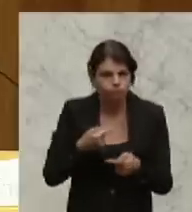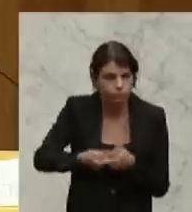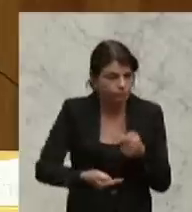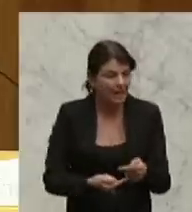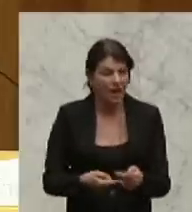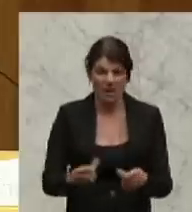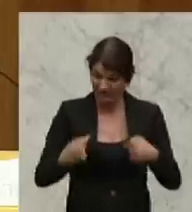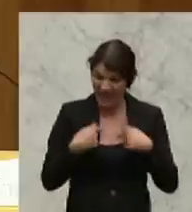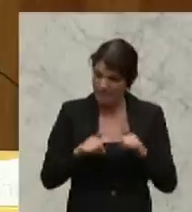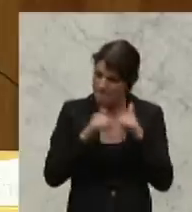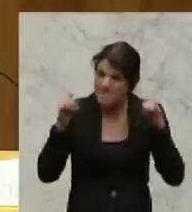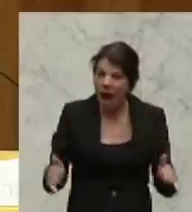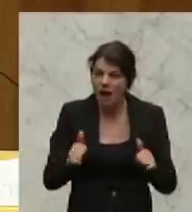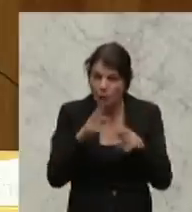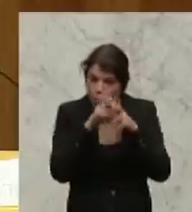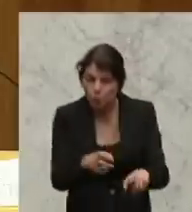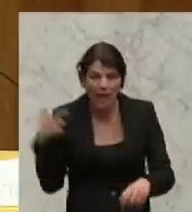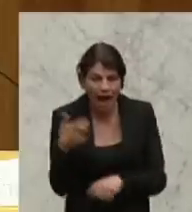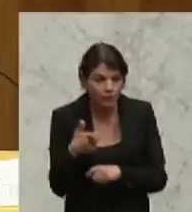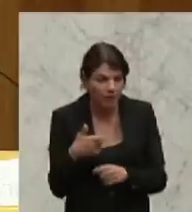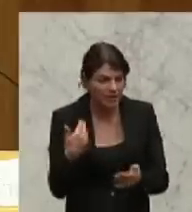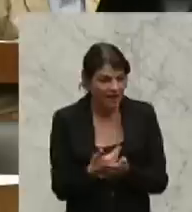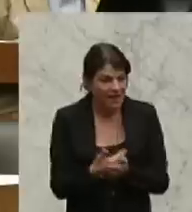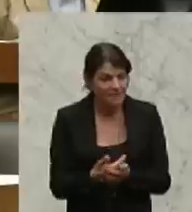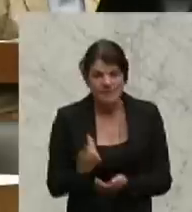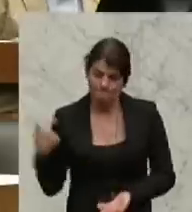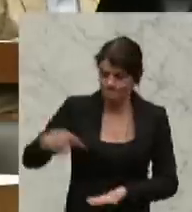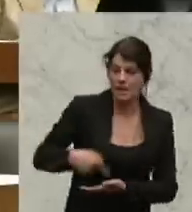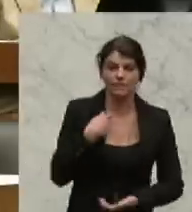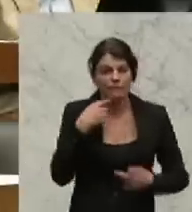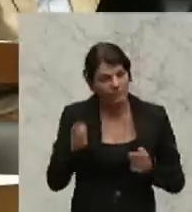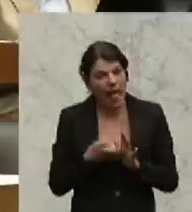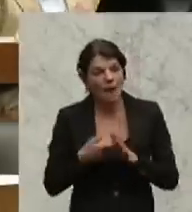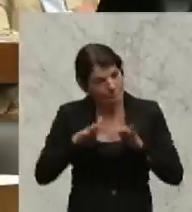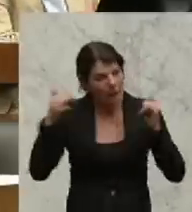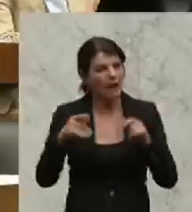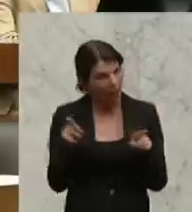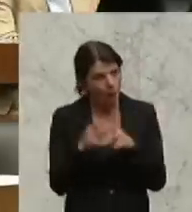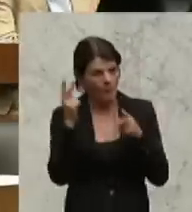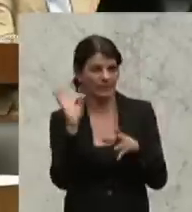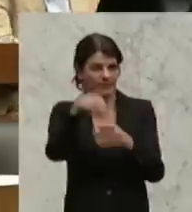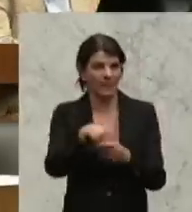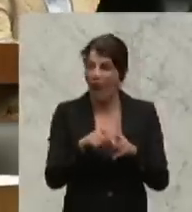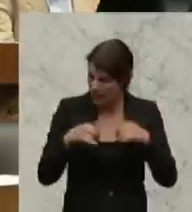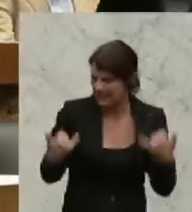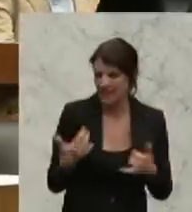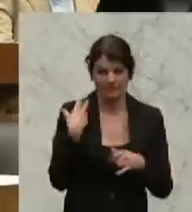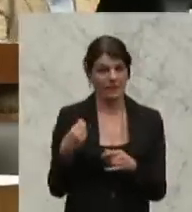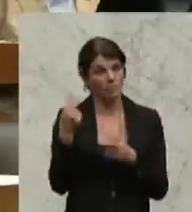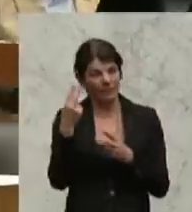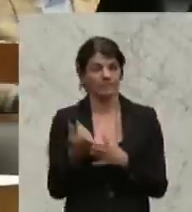Bankenuntersuchungsausschuss, und deshalb drängen wir hier so, dass das Parlament hier eine Rolle spielt, auch jetzt wieder, als wir hier im